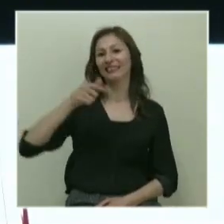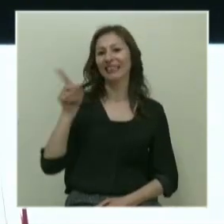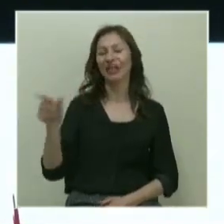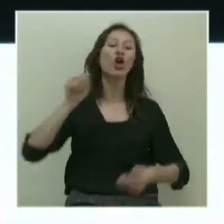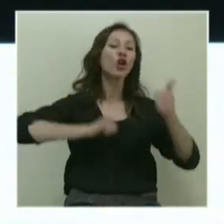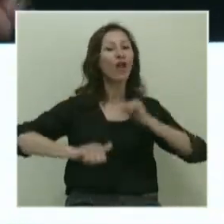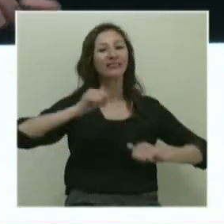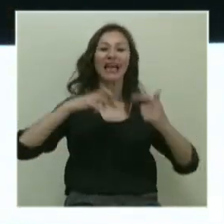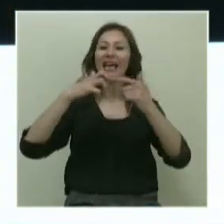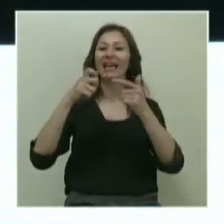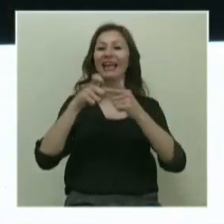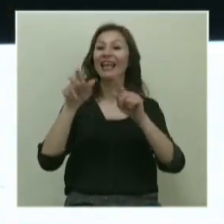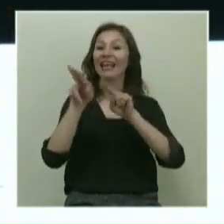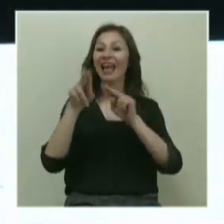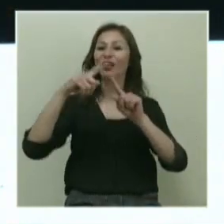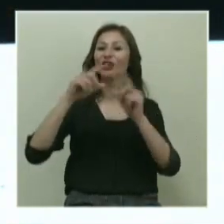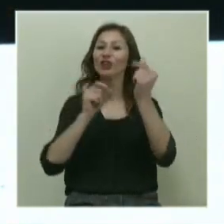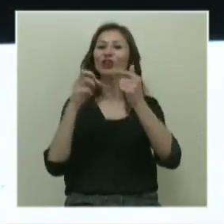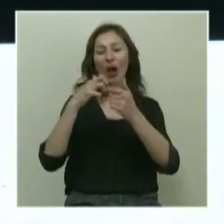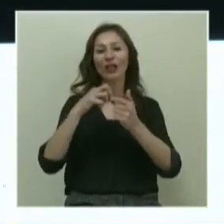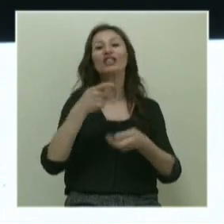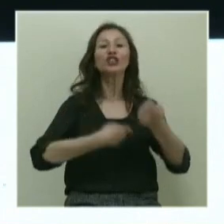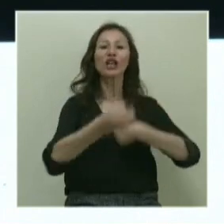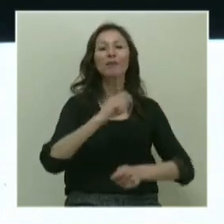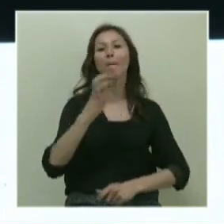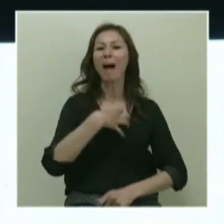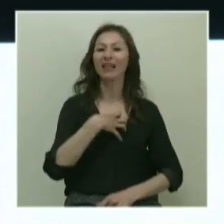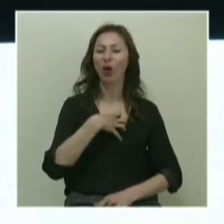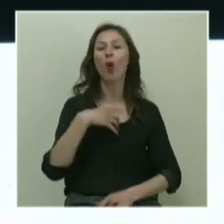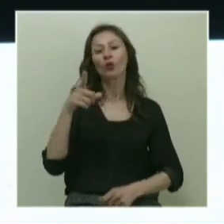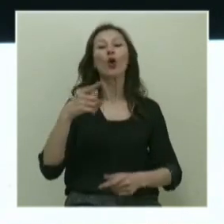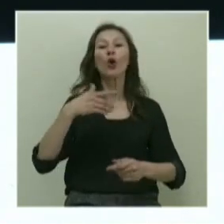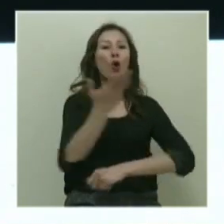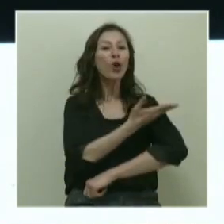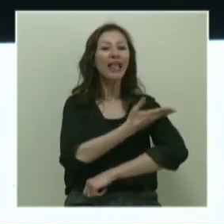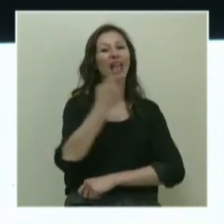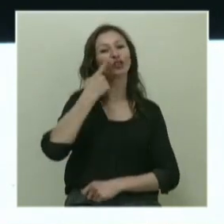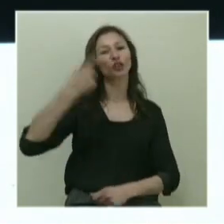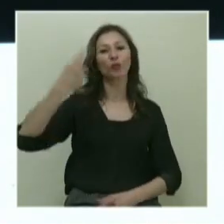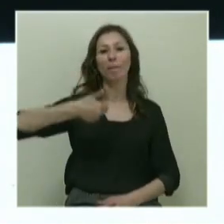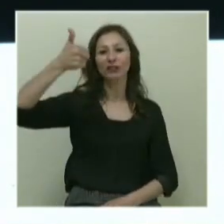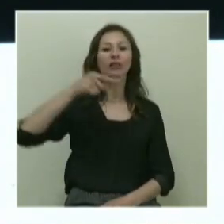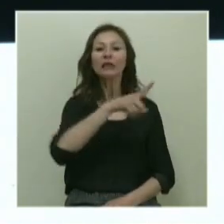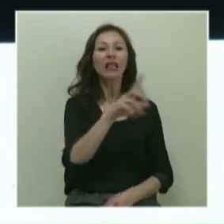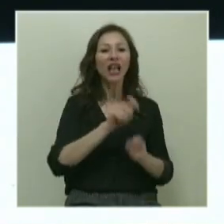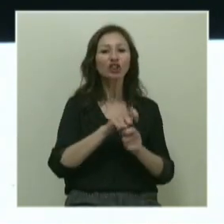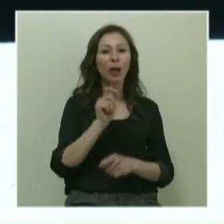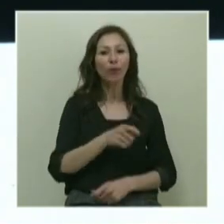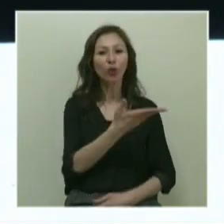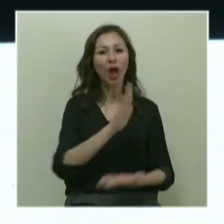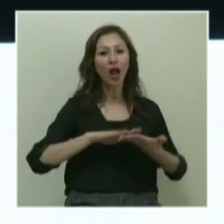üniversitede rektor, şirketimizde patron ve CEO, ülkede cumhurbaşkanı. Sen ne iş yapıyorsun arkadaş?